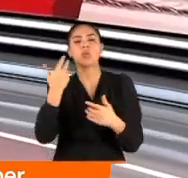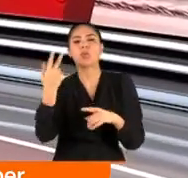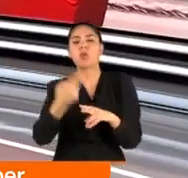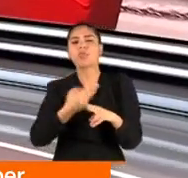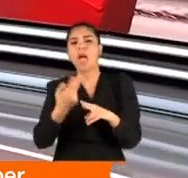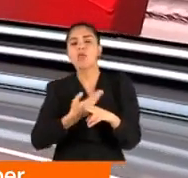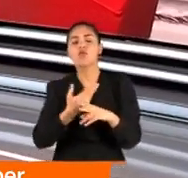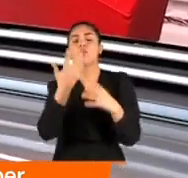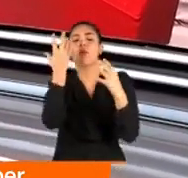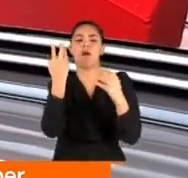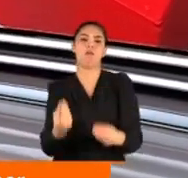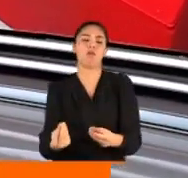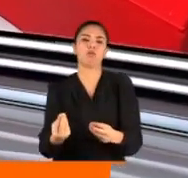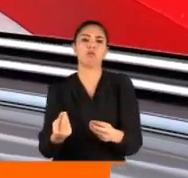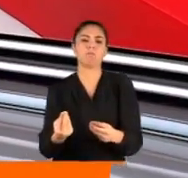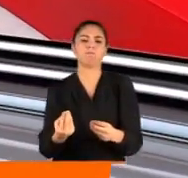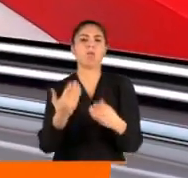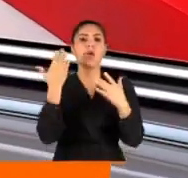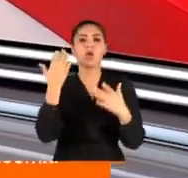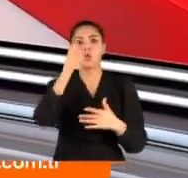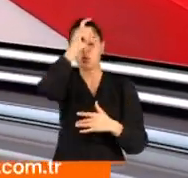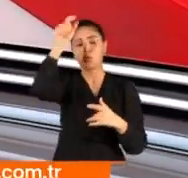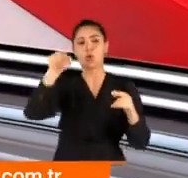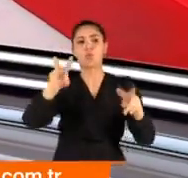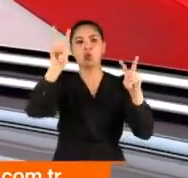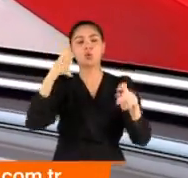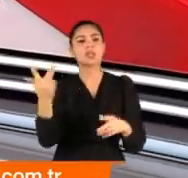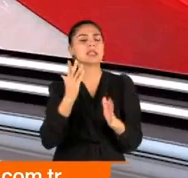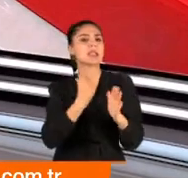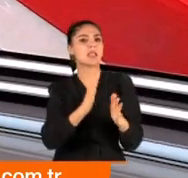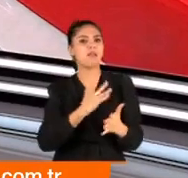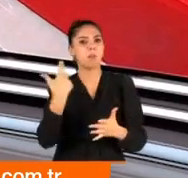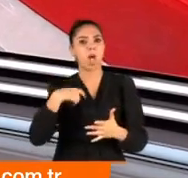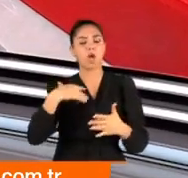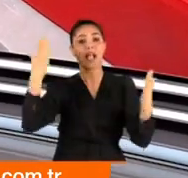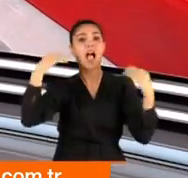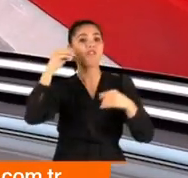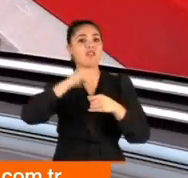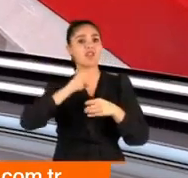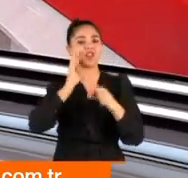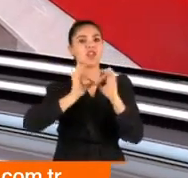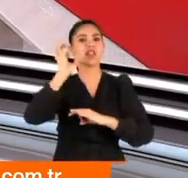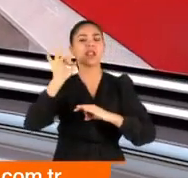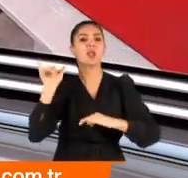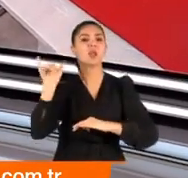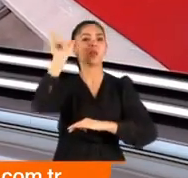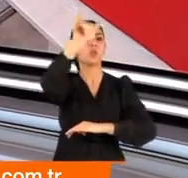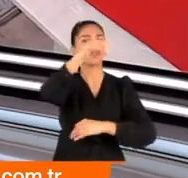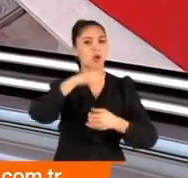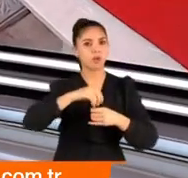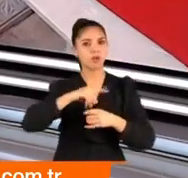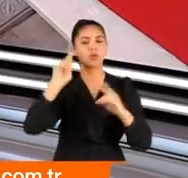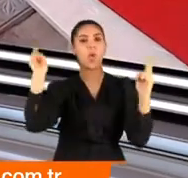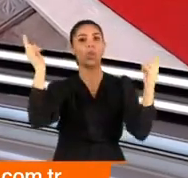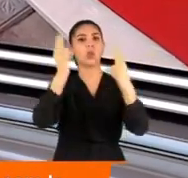ne yazık ki not ettik ediyoruz. Ancak Türkiye bu konuda hızla ilerliyor biliyorsunuz. Özellikle gökyüzünde. İnsansız hava araçlarında, Dünya